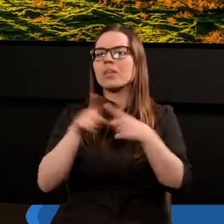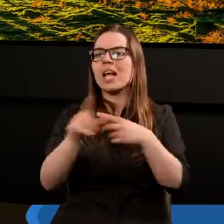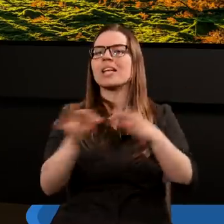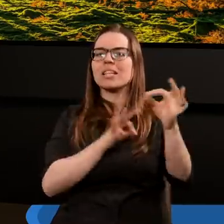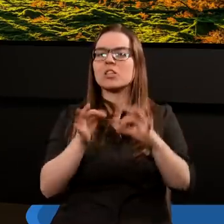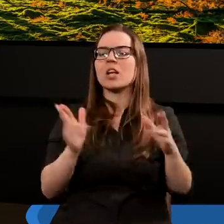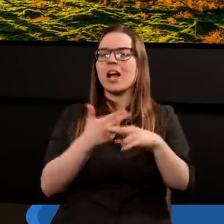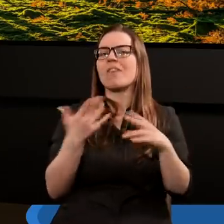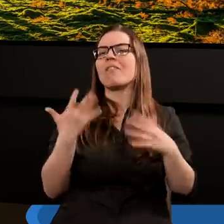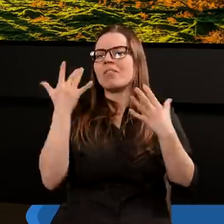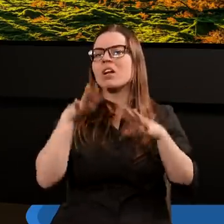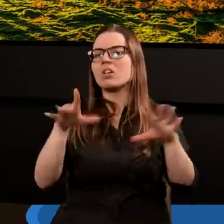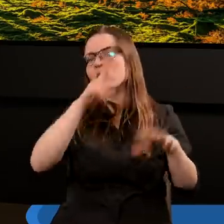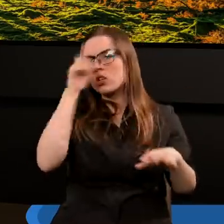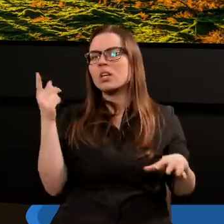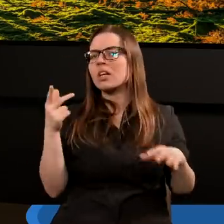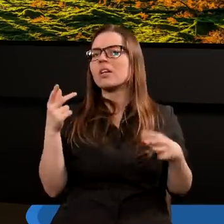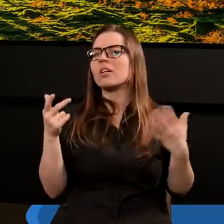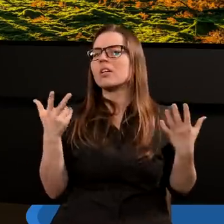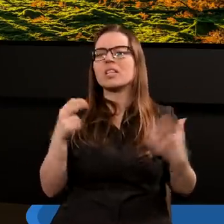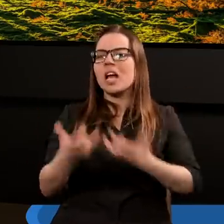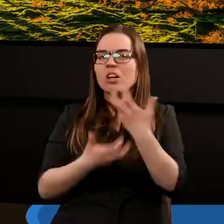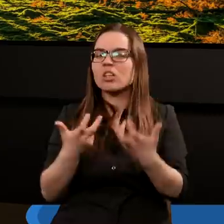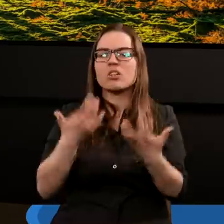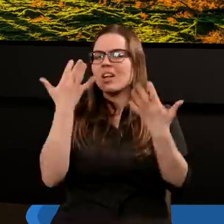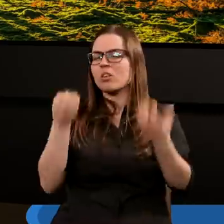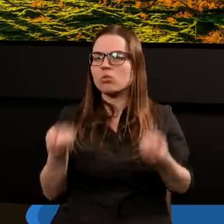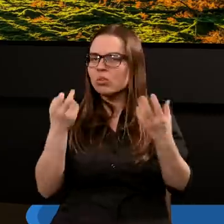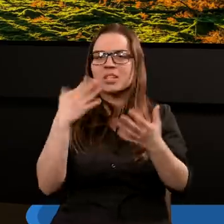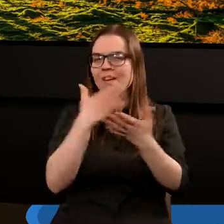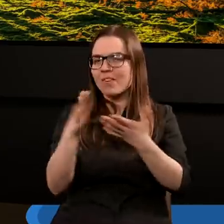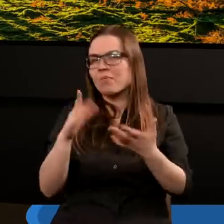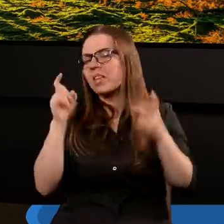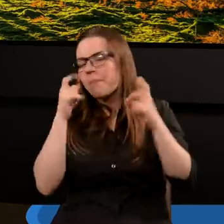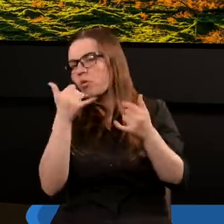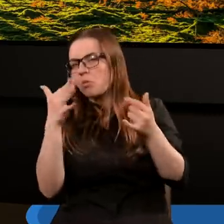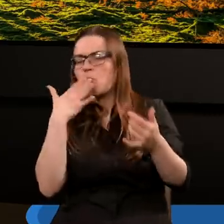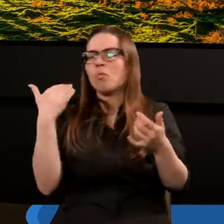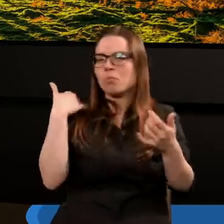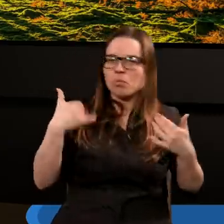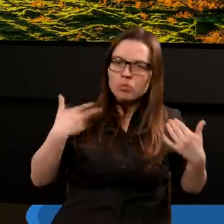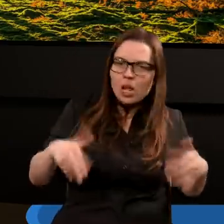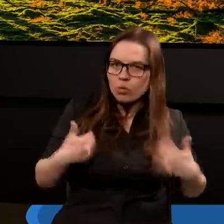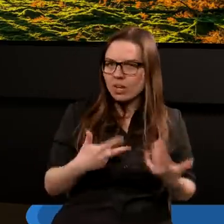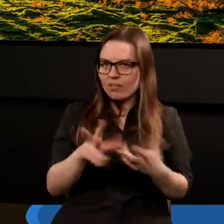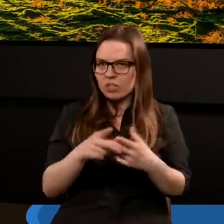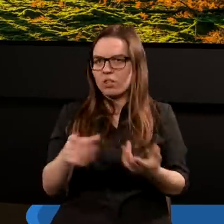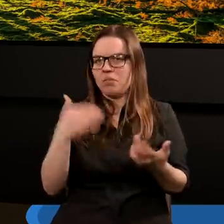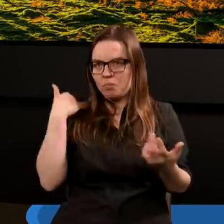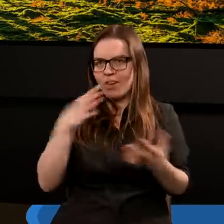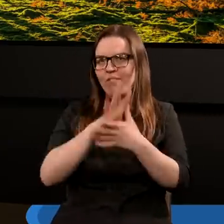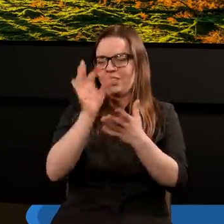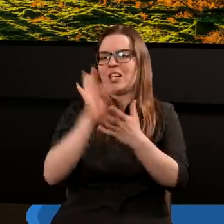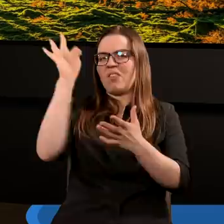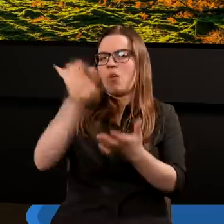historię, kiedy wielu powie, czy nie czyniliśmy wielu cudów, nie wypędzaliśmy demonów, nie uzdrawialiśmy, wszystko w Twoim